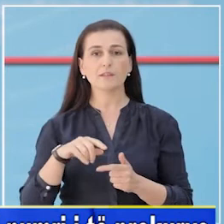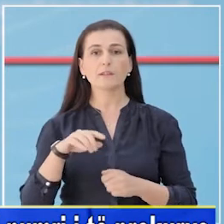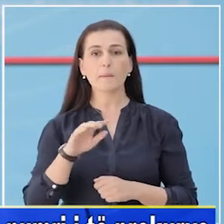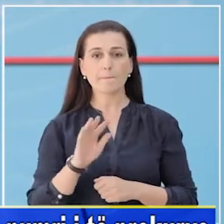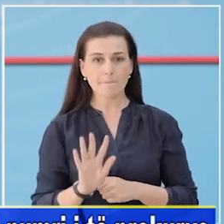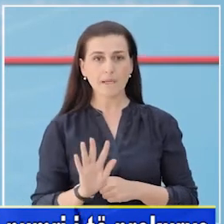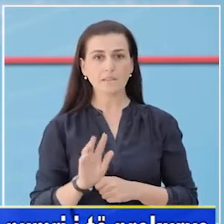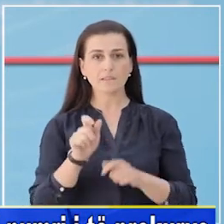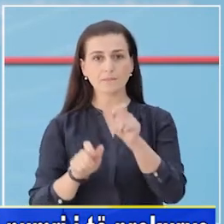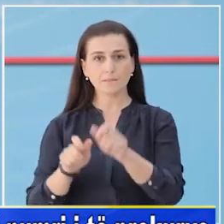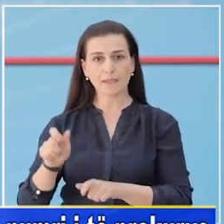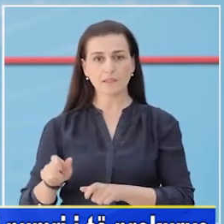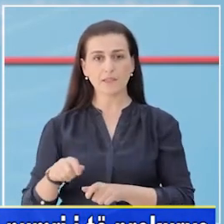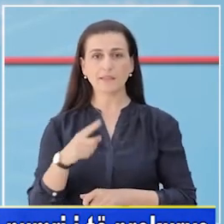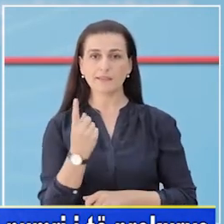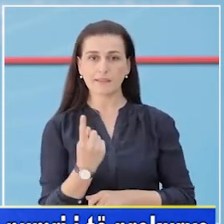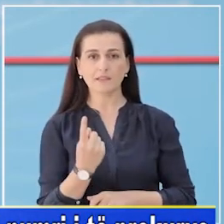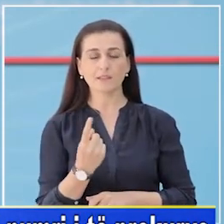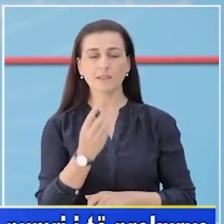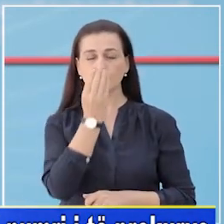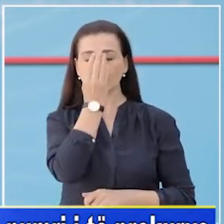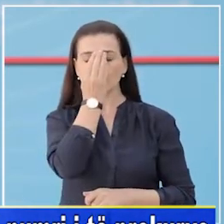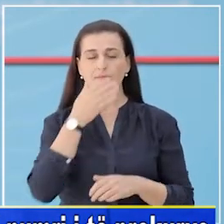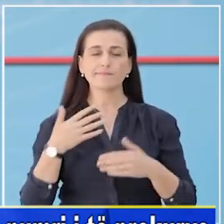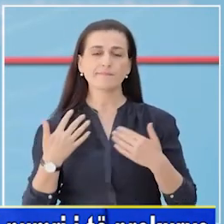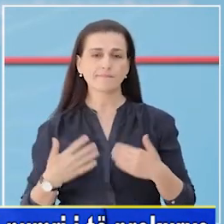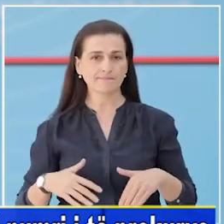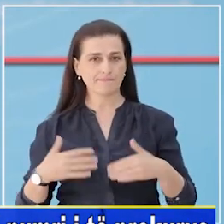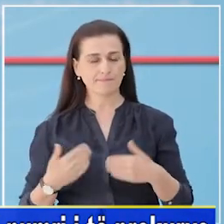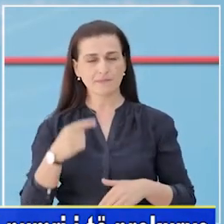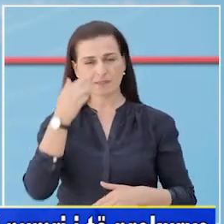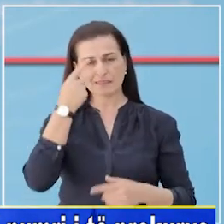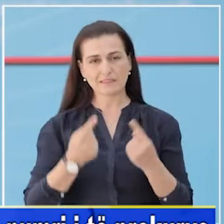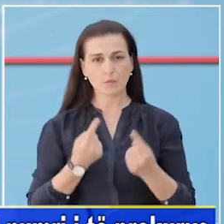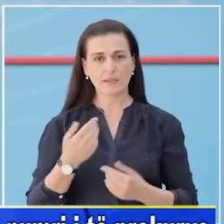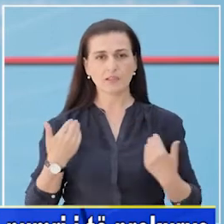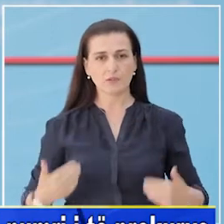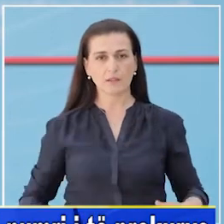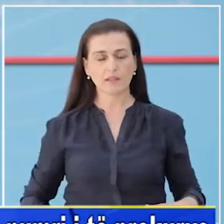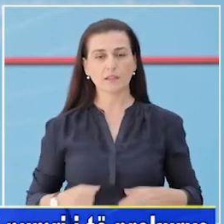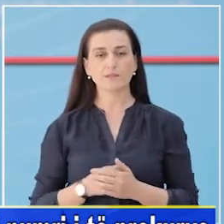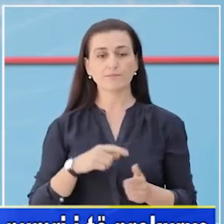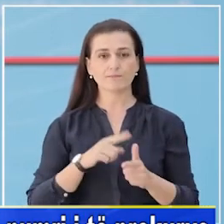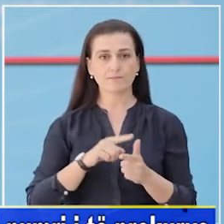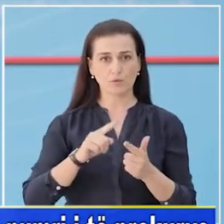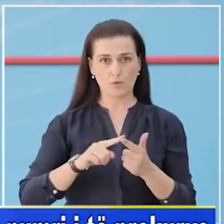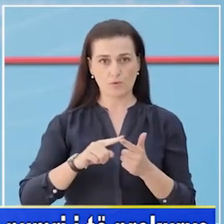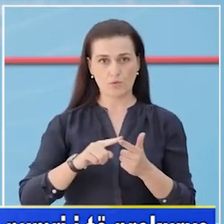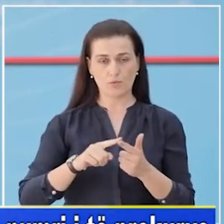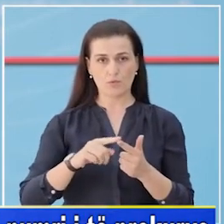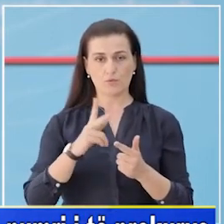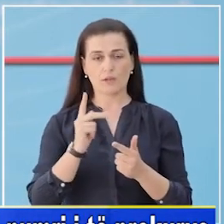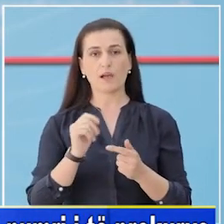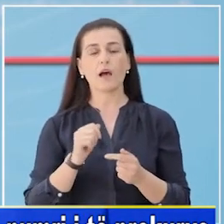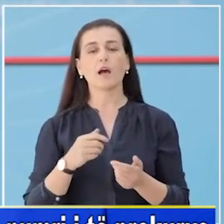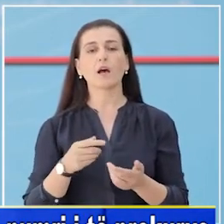janë 5 pacient të shëruar, një pacient është në terapie intensive dhe në gjëndje më të rënduar. Në të 2 spitalet COVID,